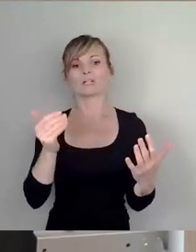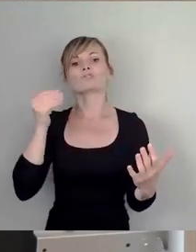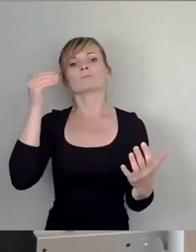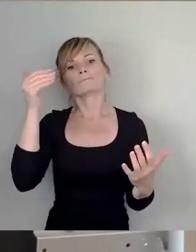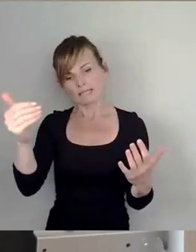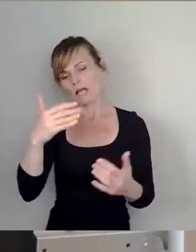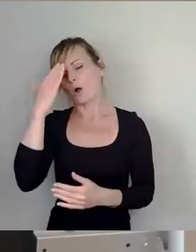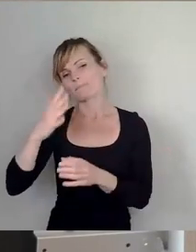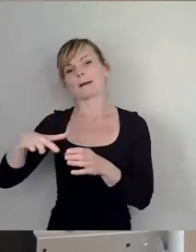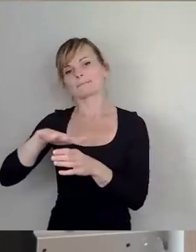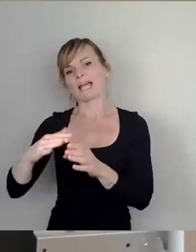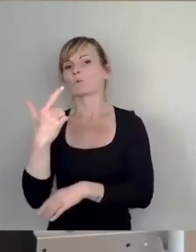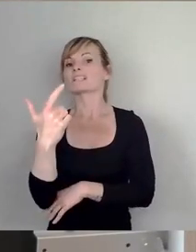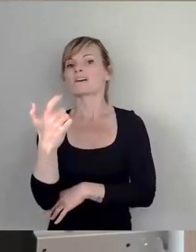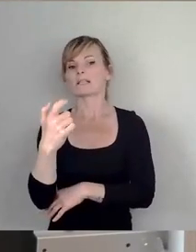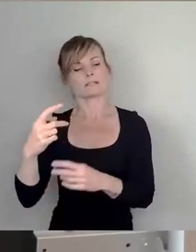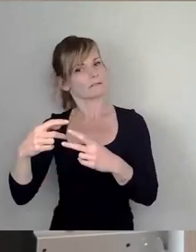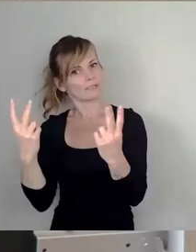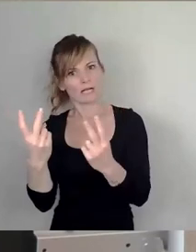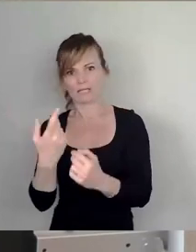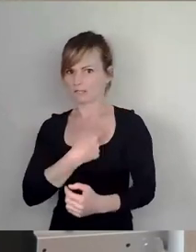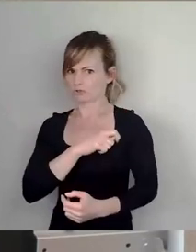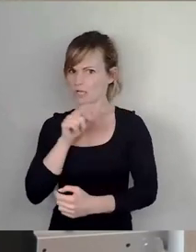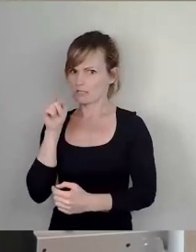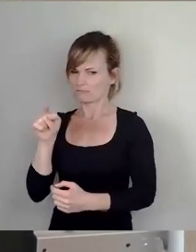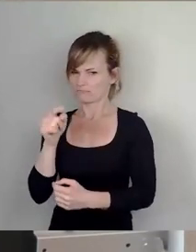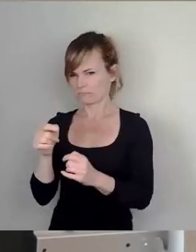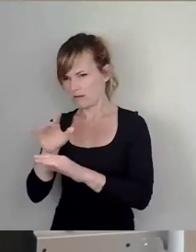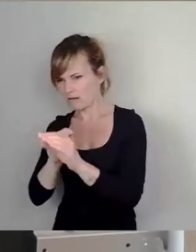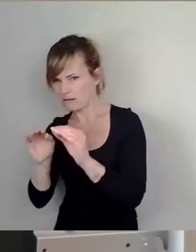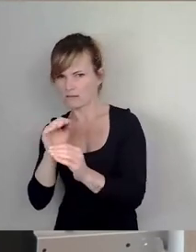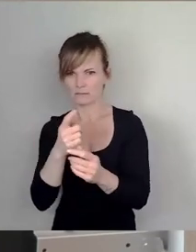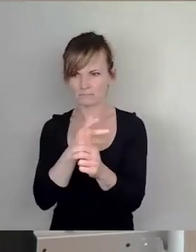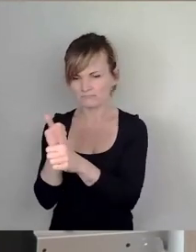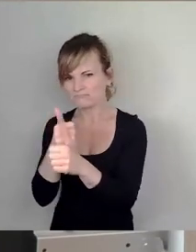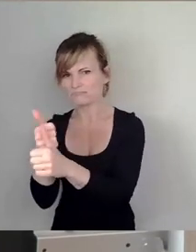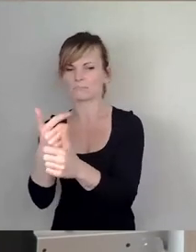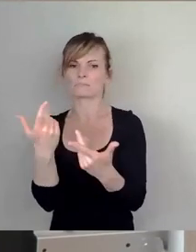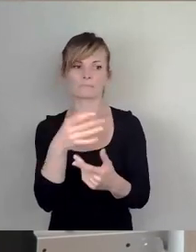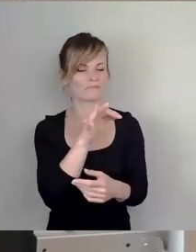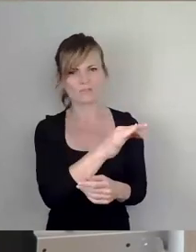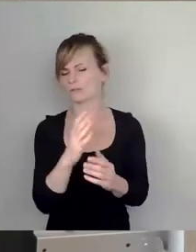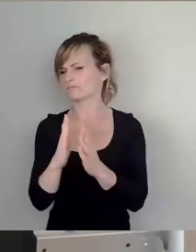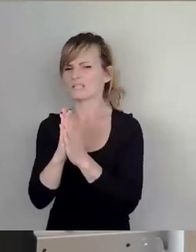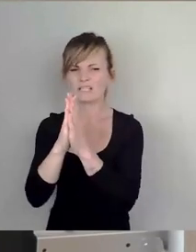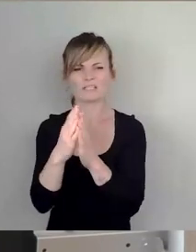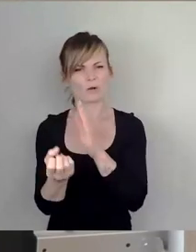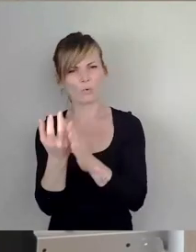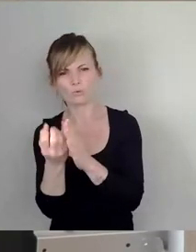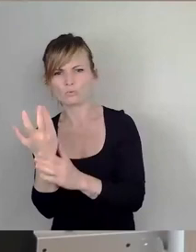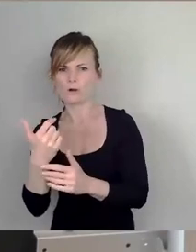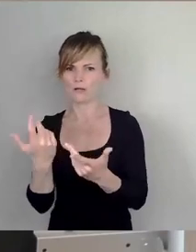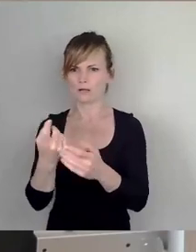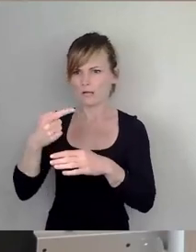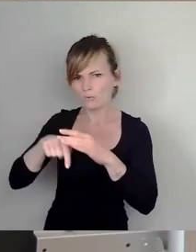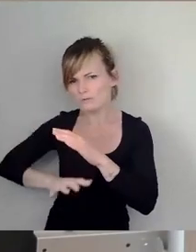Hauptabteilung 20 geworden, des Staatssicherheitsdienstes, der also zuständig war für Staatsapparat, Kirchen, Kultur und Untergrund.